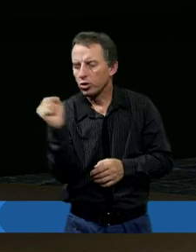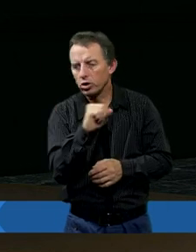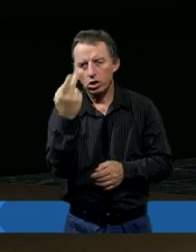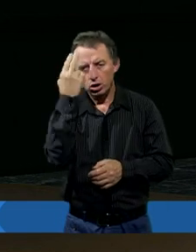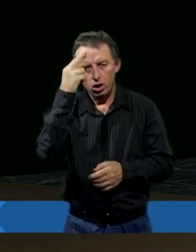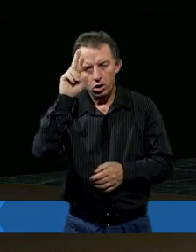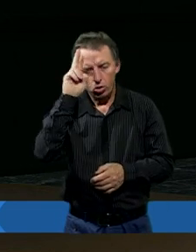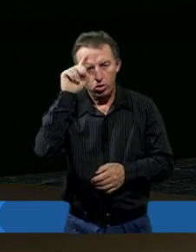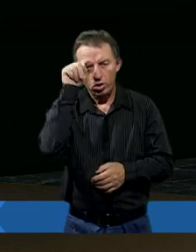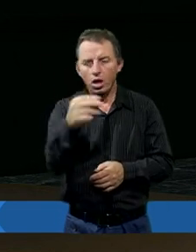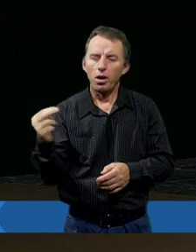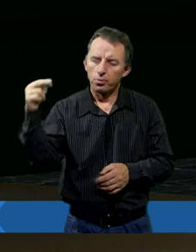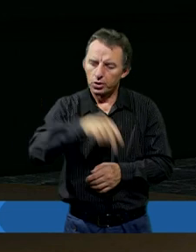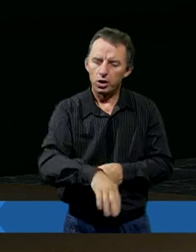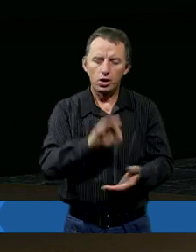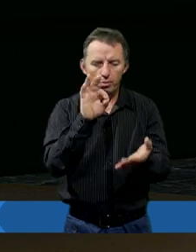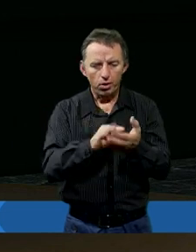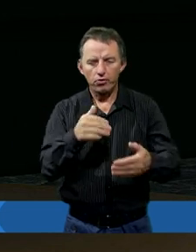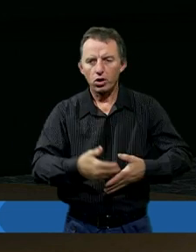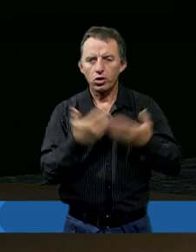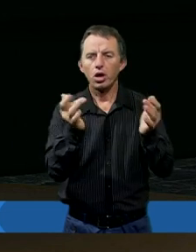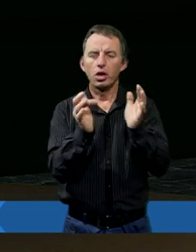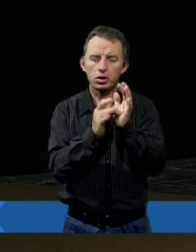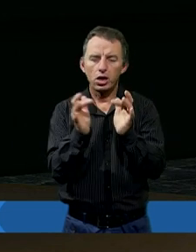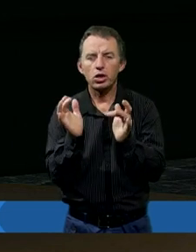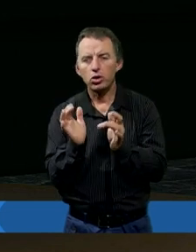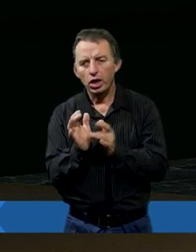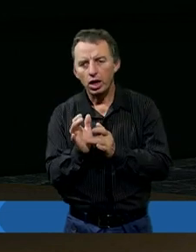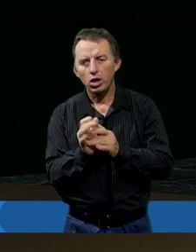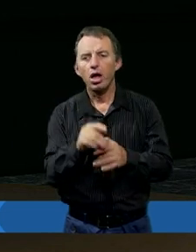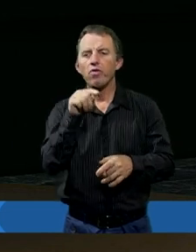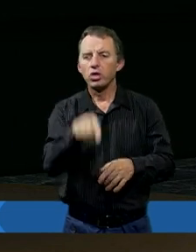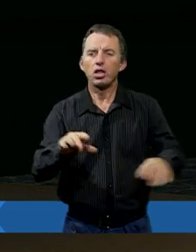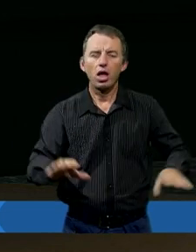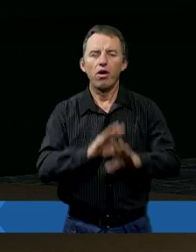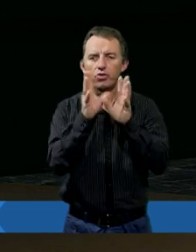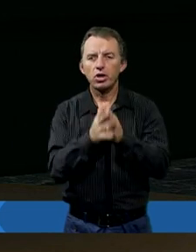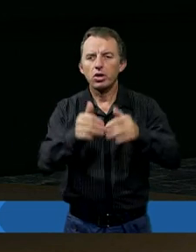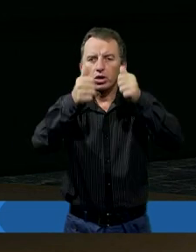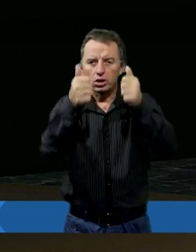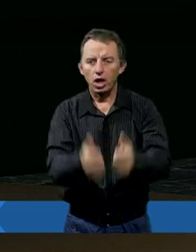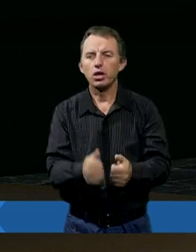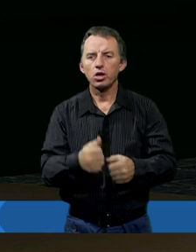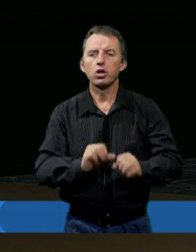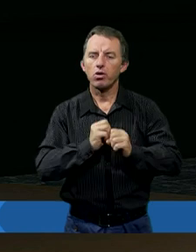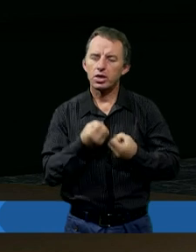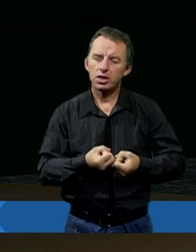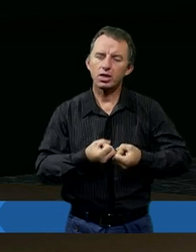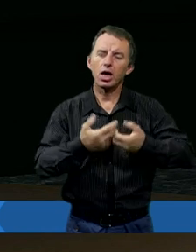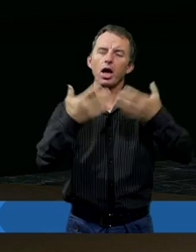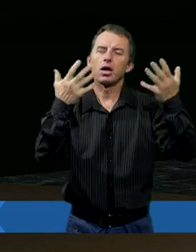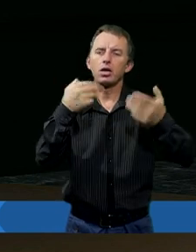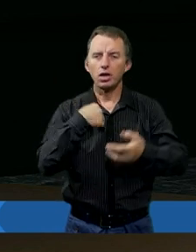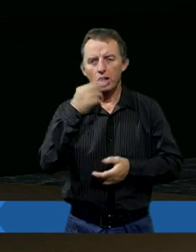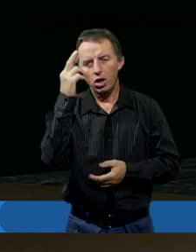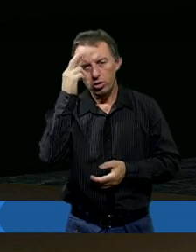zrozumiem tego, ale przyjdzie pewnego dnia Jezus Chrystus i wtedy wszystko stanie się jasne i wtedy ja zrozumiem i